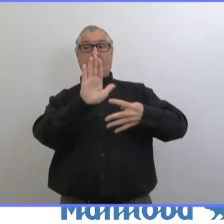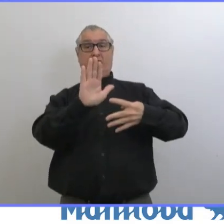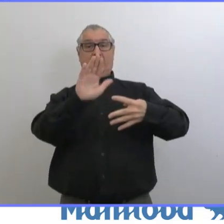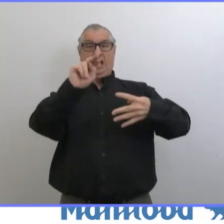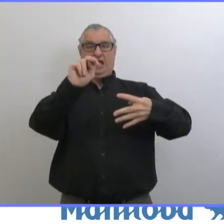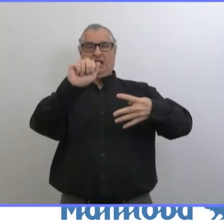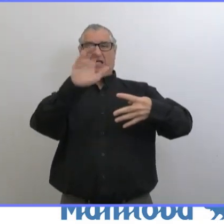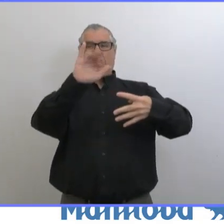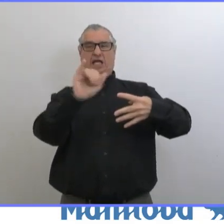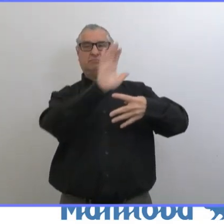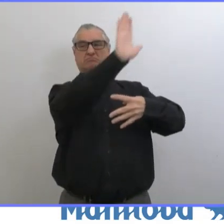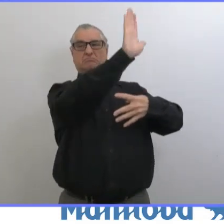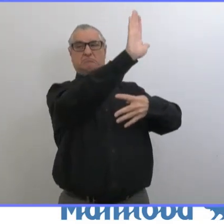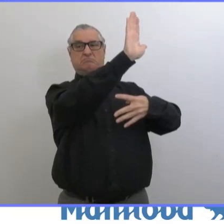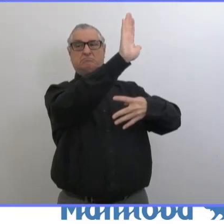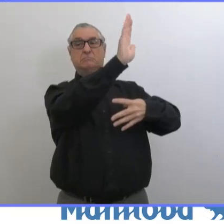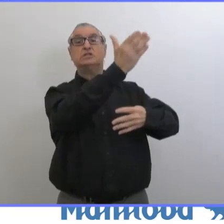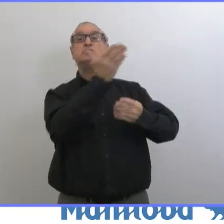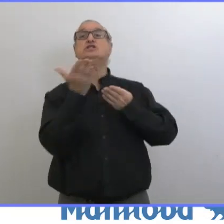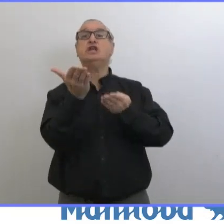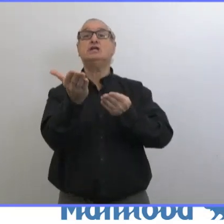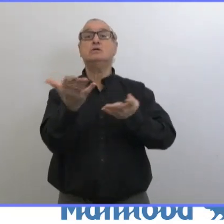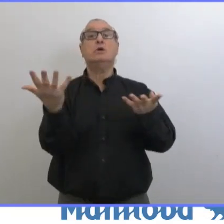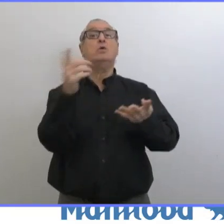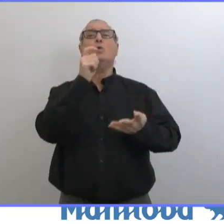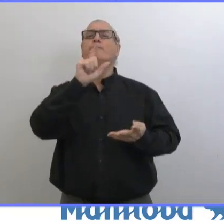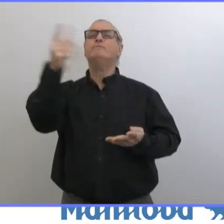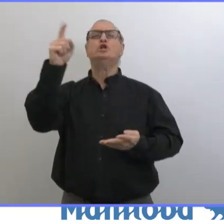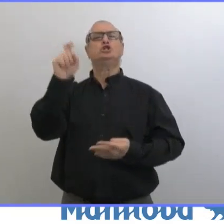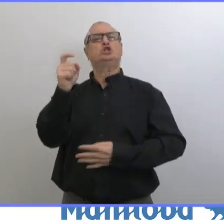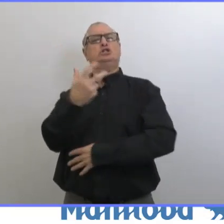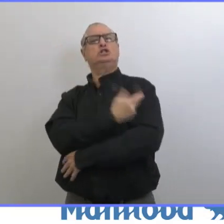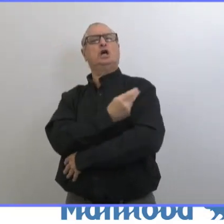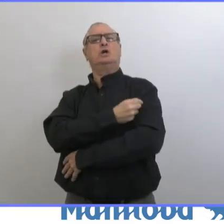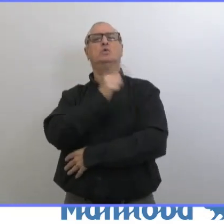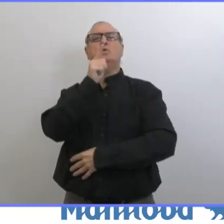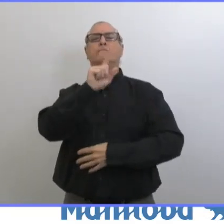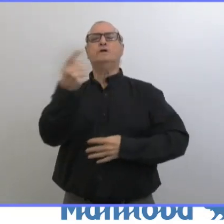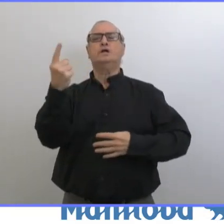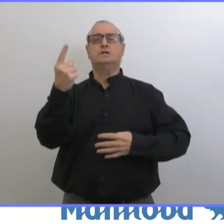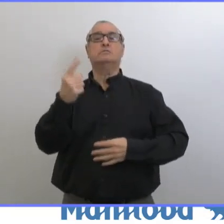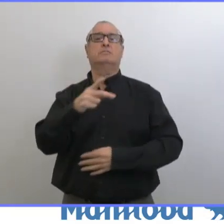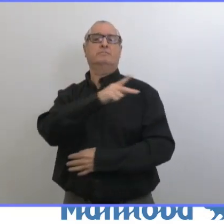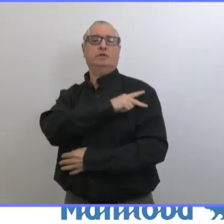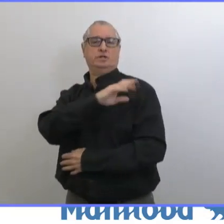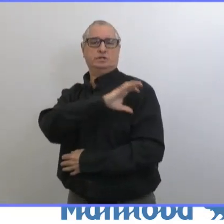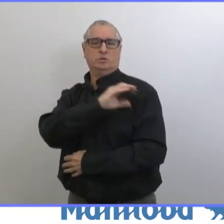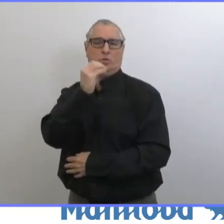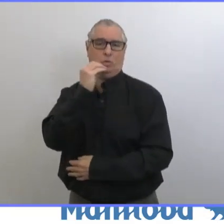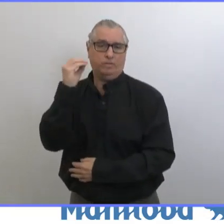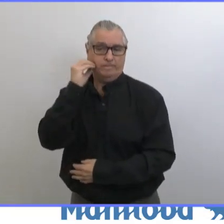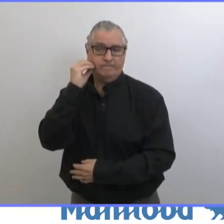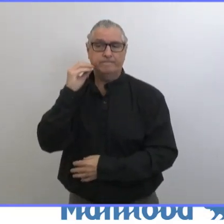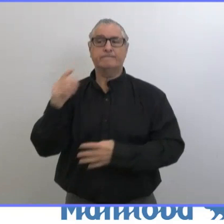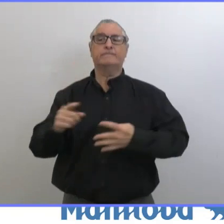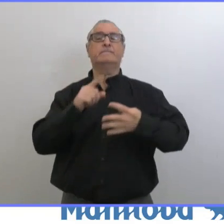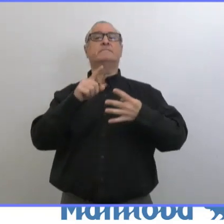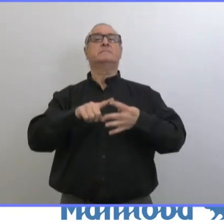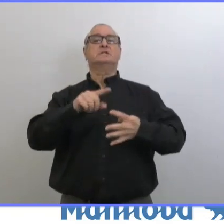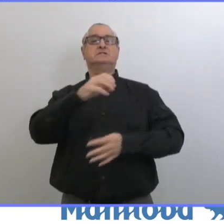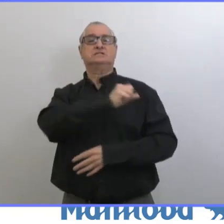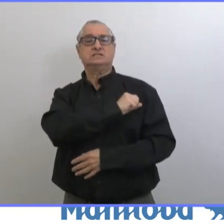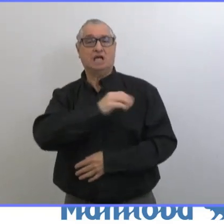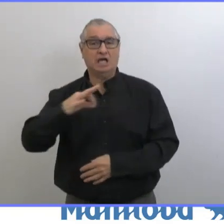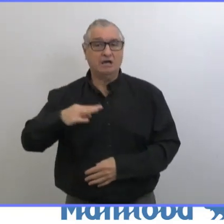qui suggérait d'examiner les communautés, les lieux de vie en communauté,